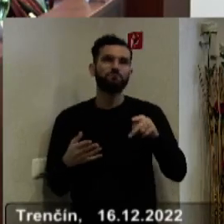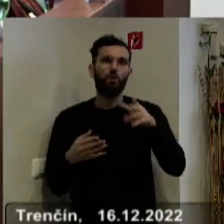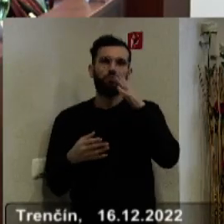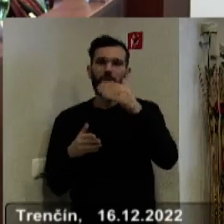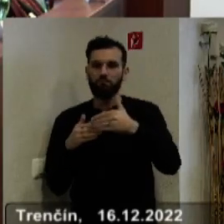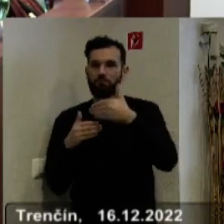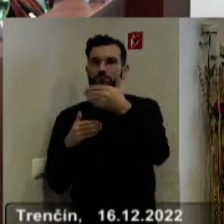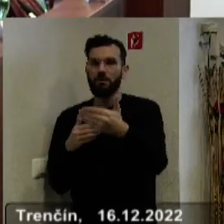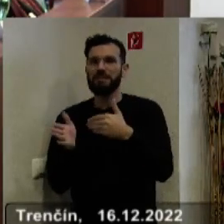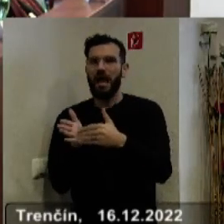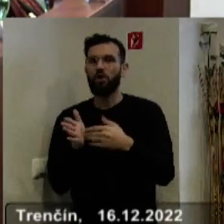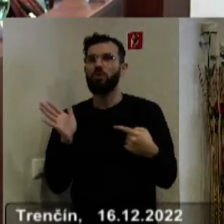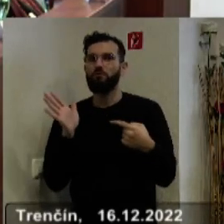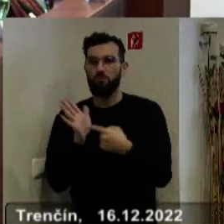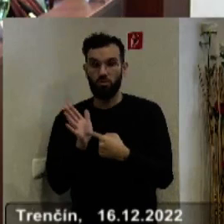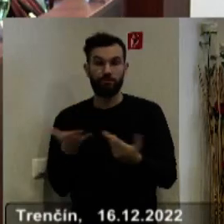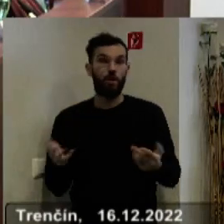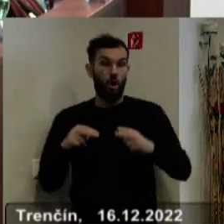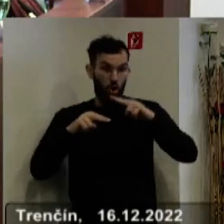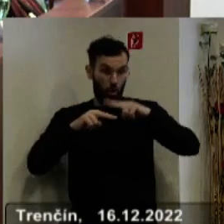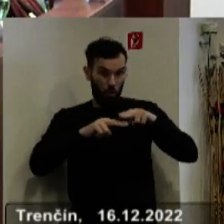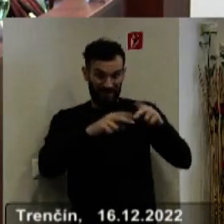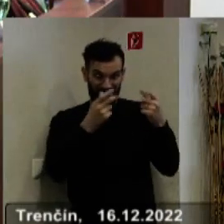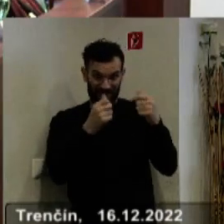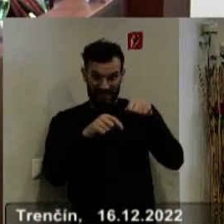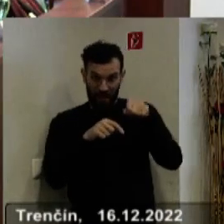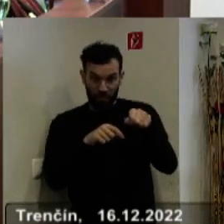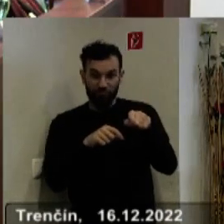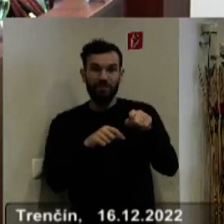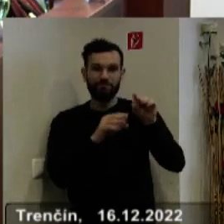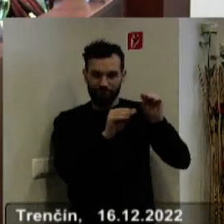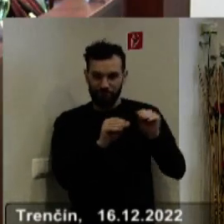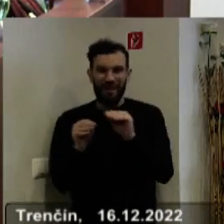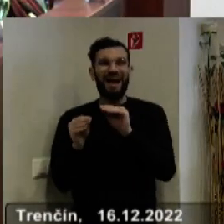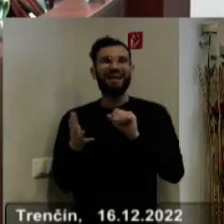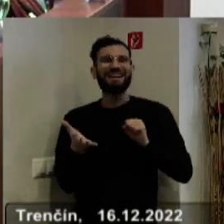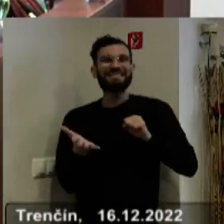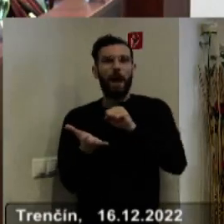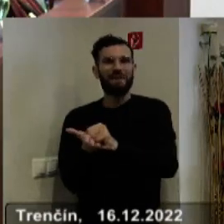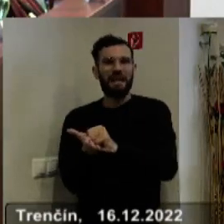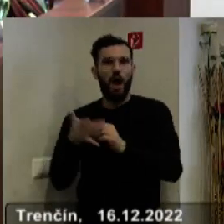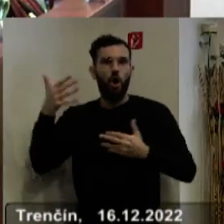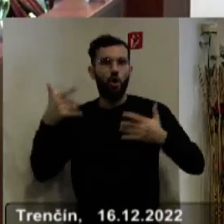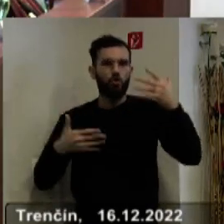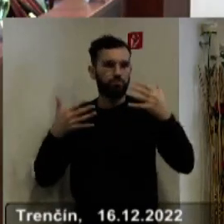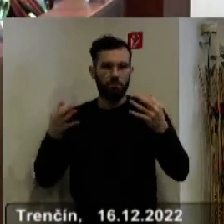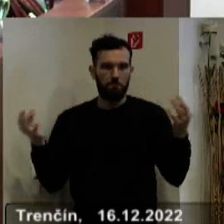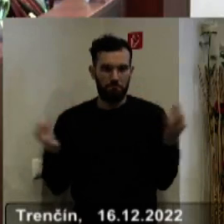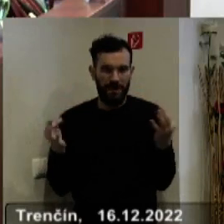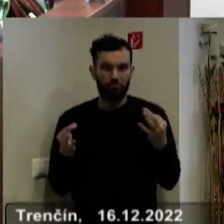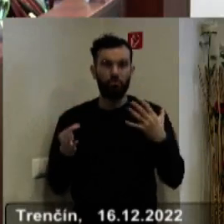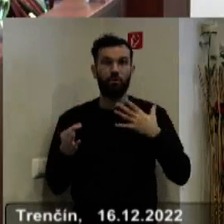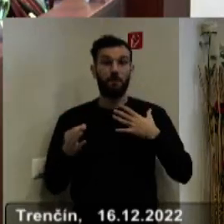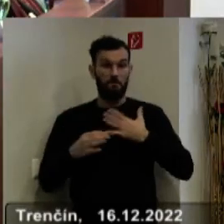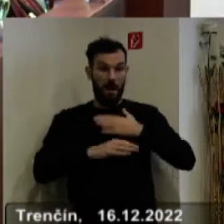rozpočte a zbytok teda sme dali na ten kapitálový rozpočet, aby sme mohli kofinancovať hlavne